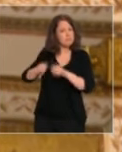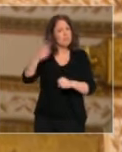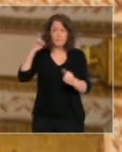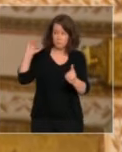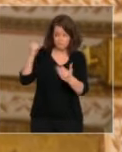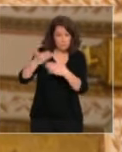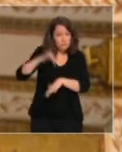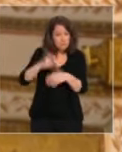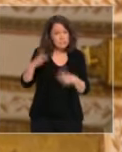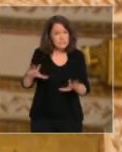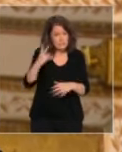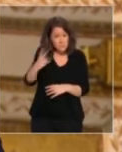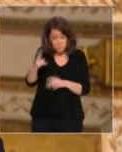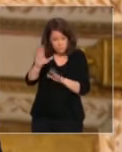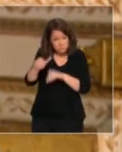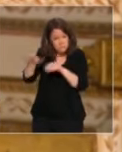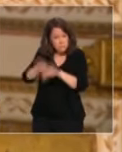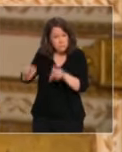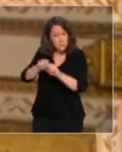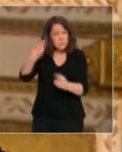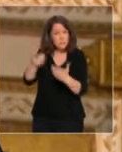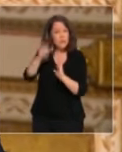depuis maintenant un mois.